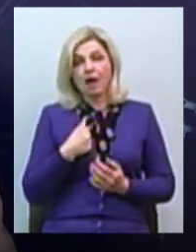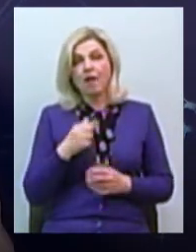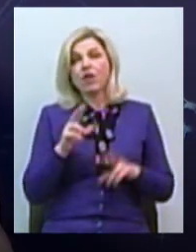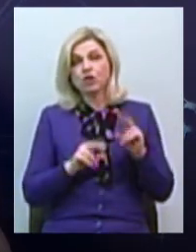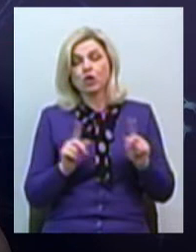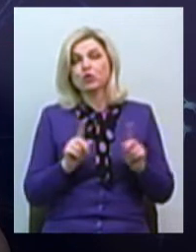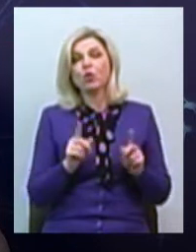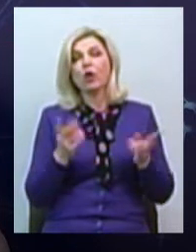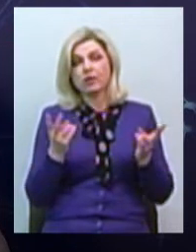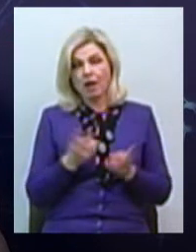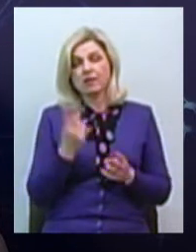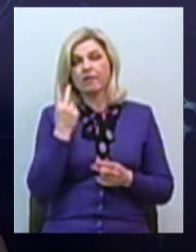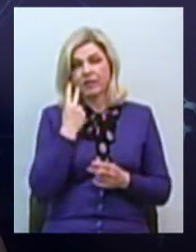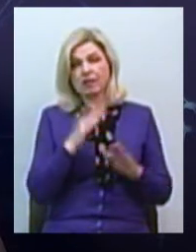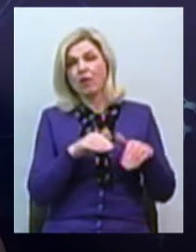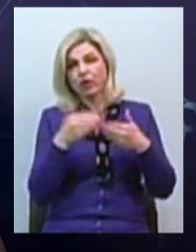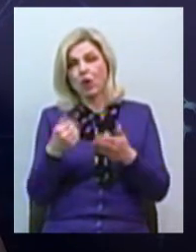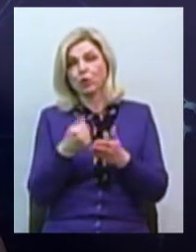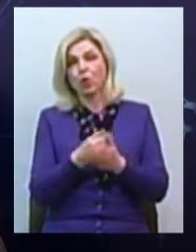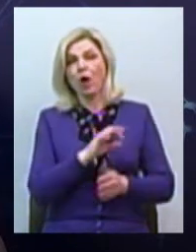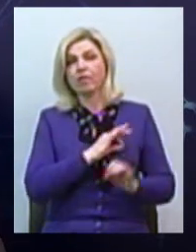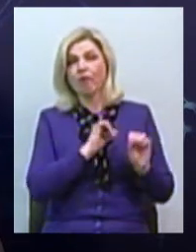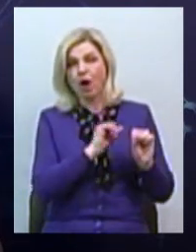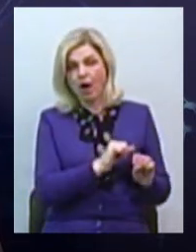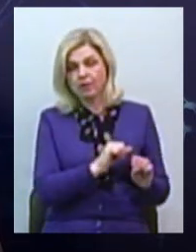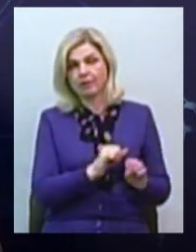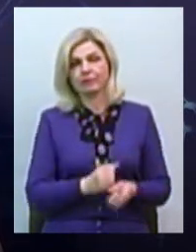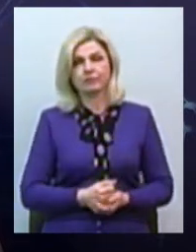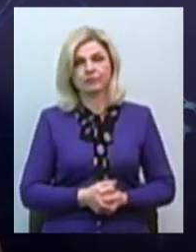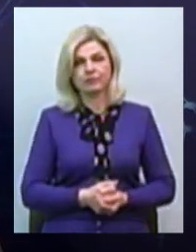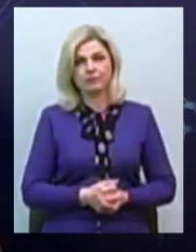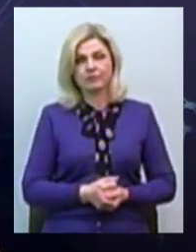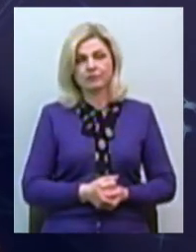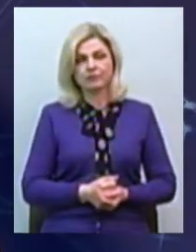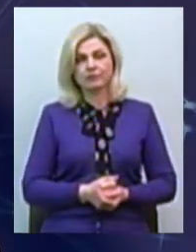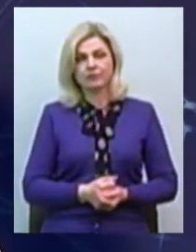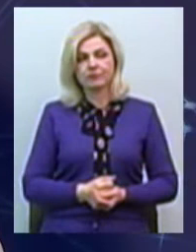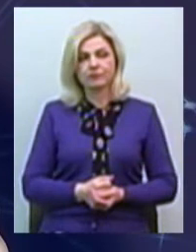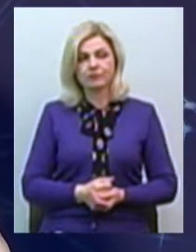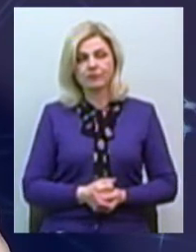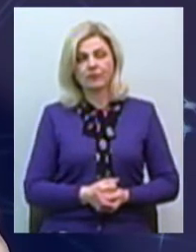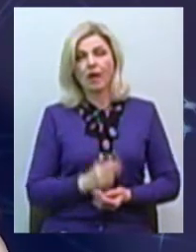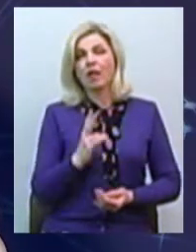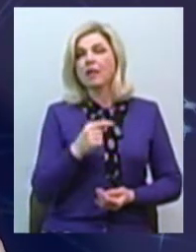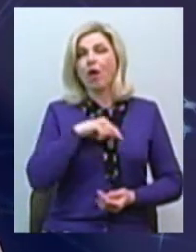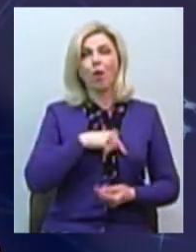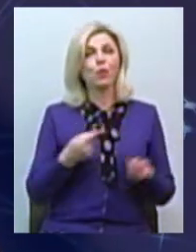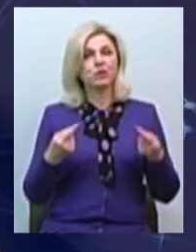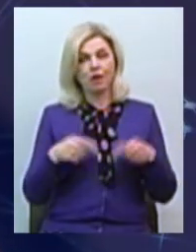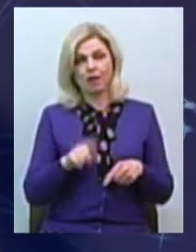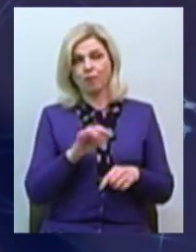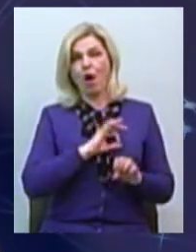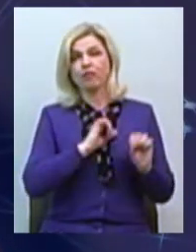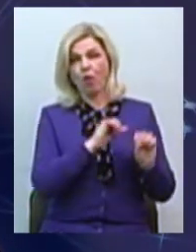випадку, що завжди треба звертатися до адвоката і не, як говорить Євген, не опускати руки, тому що адвокат